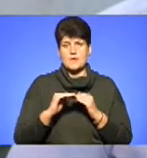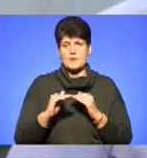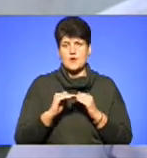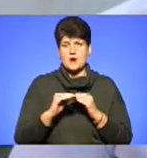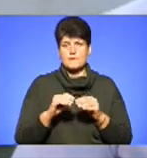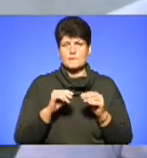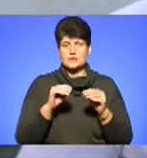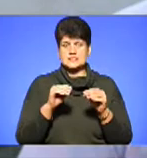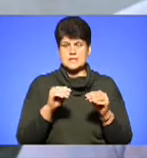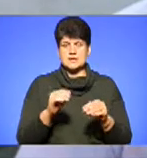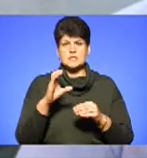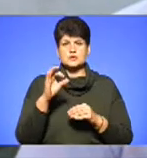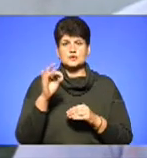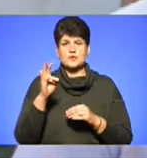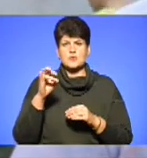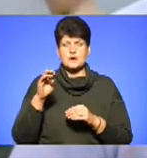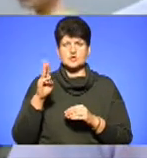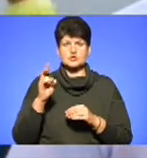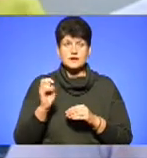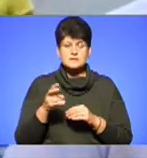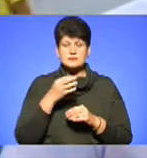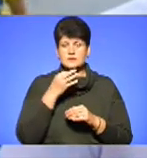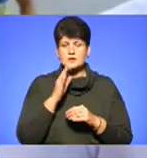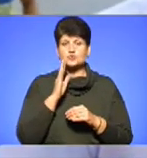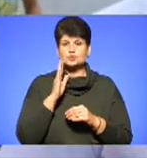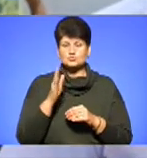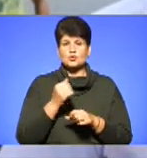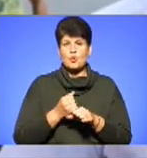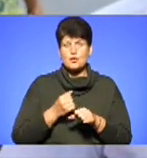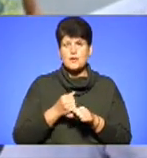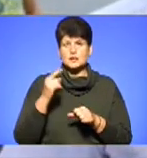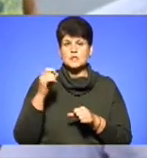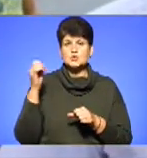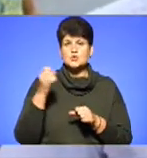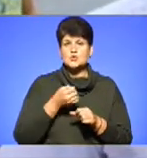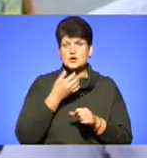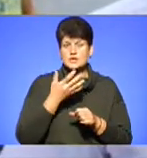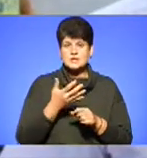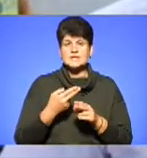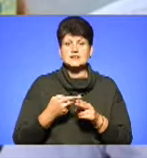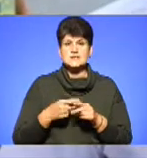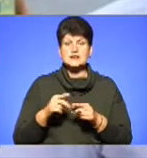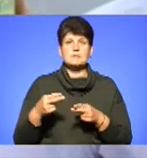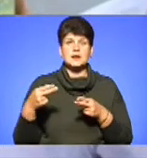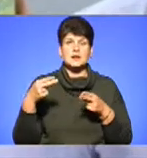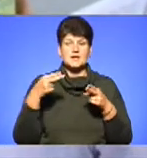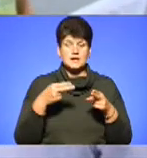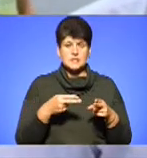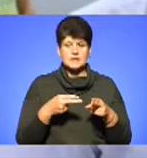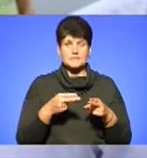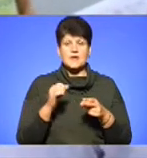посіяли соняшник, що будуть обробляти соняшник. Це приїхав Кисневський з агрономом.